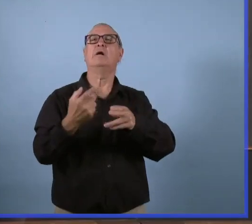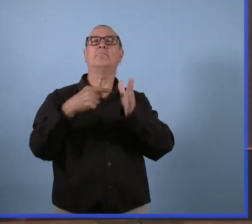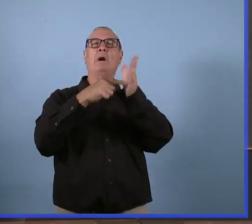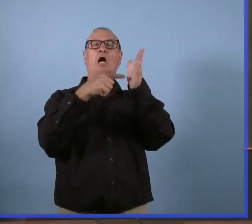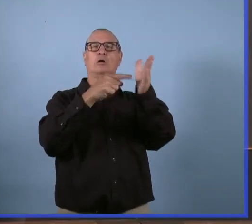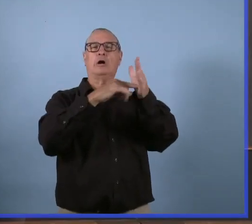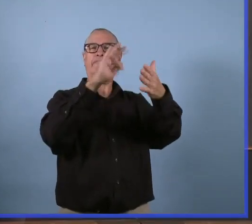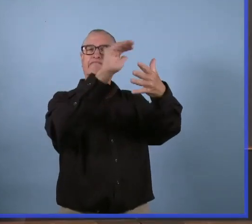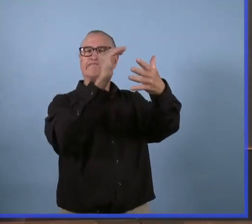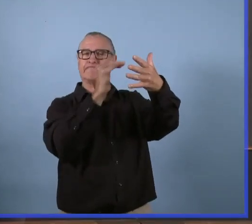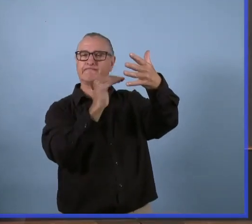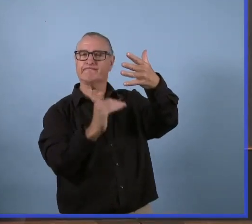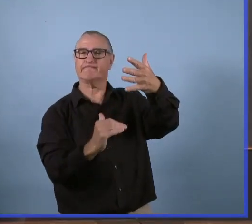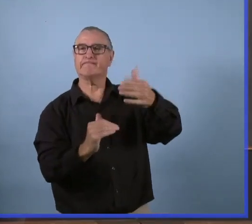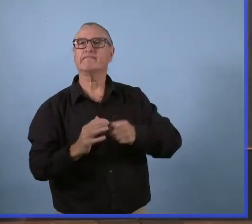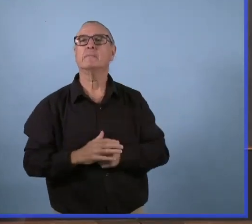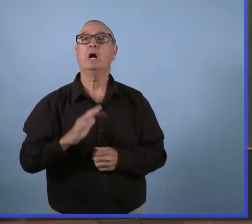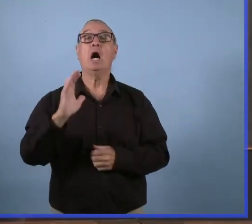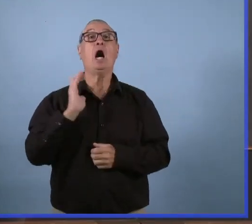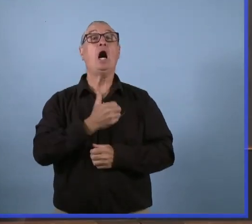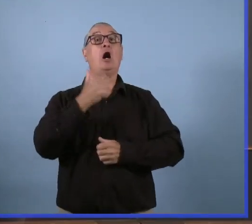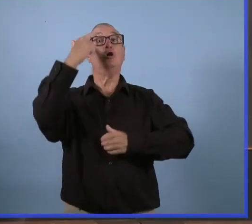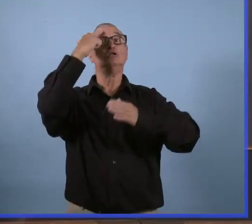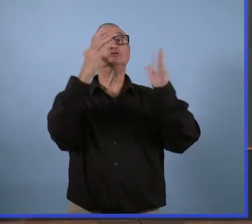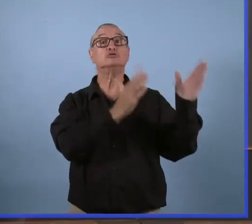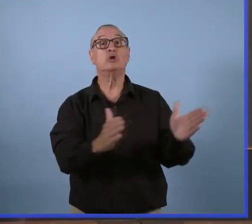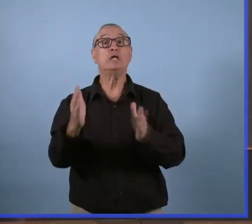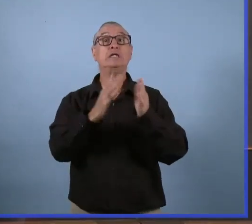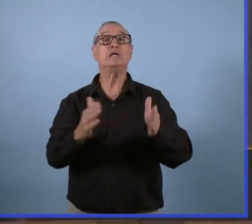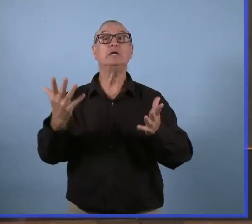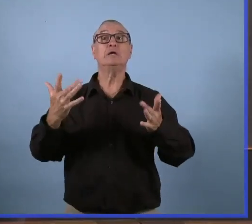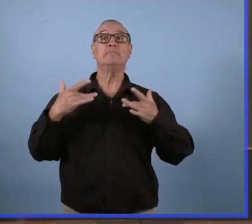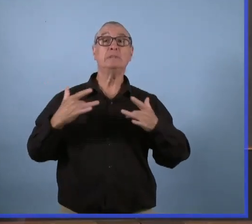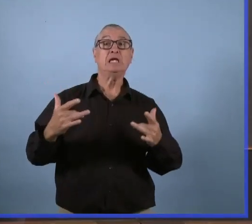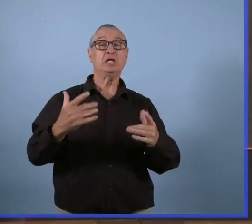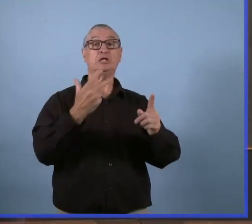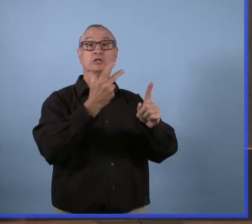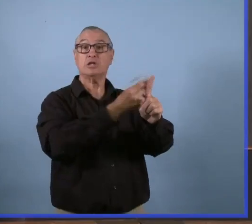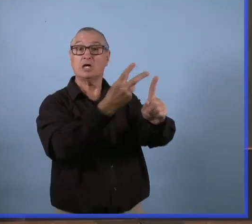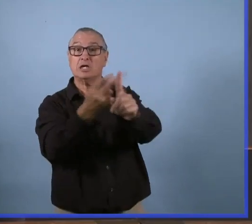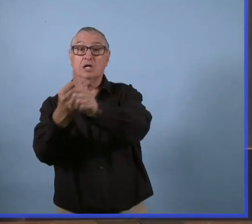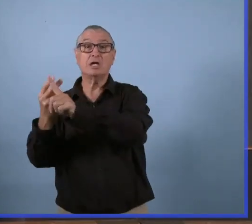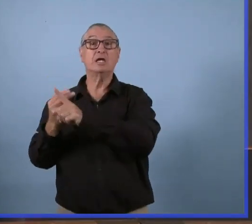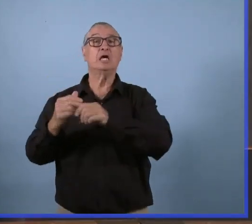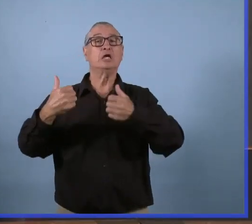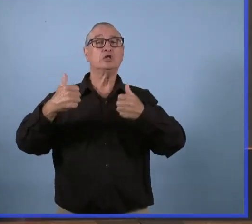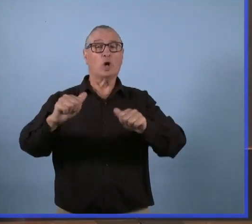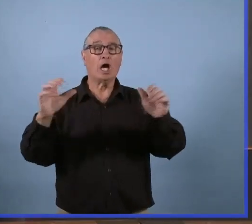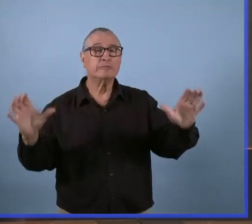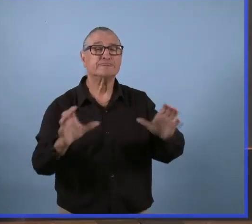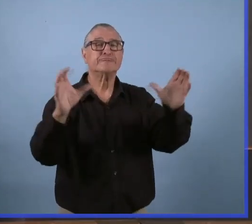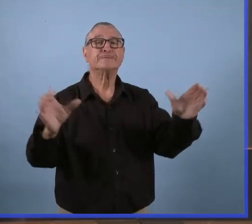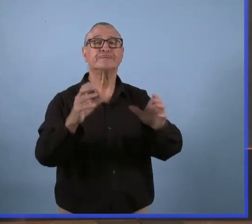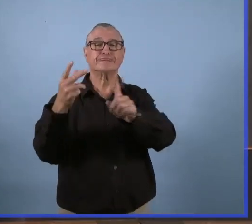Mais la stratégie de vaccin avec la double dose et les cibles qu'on a pour ça,